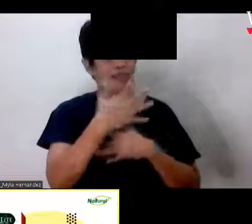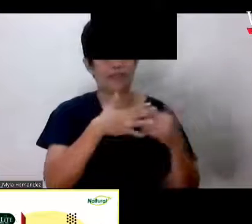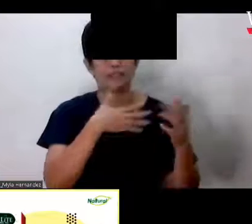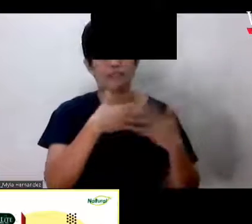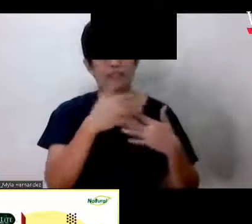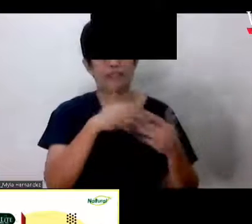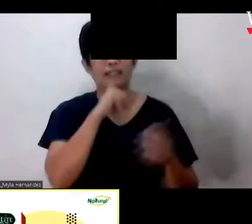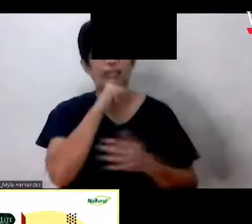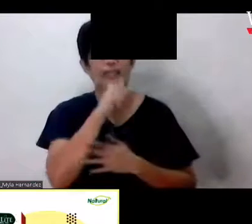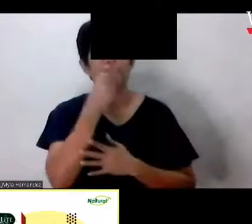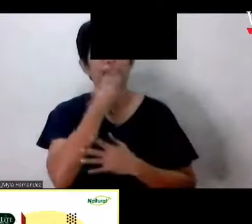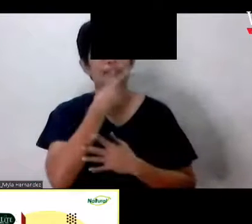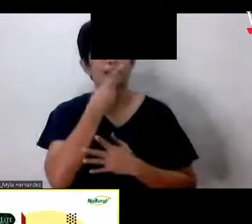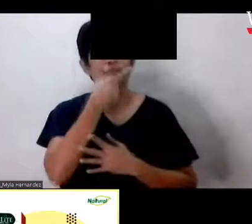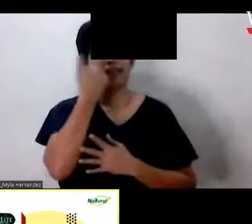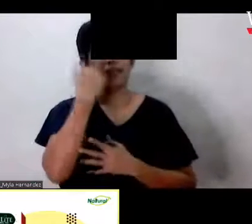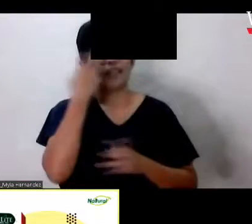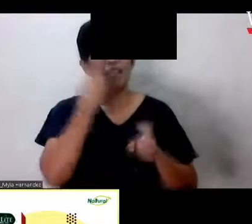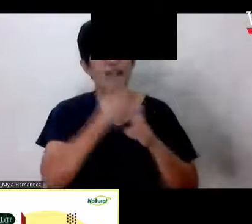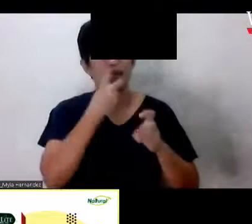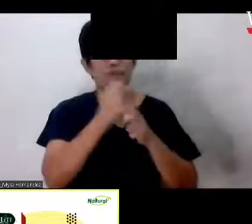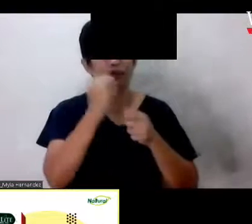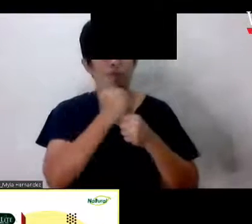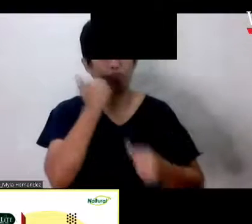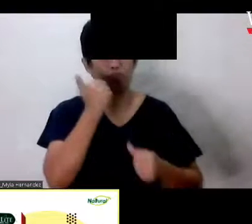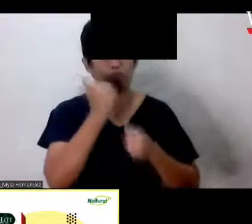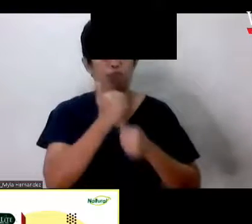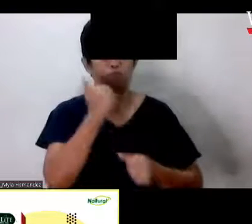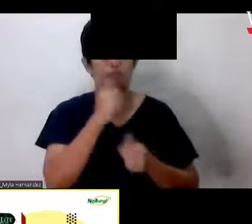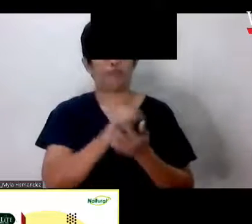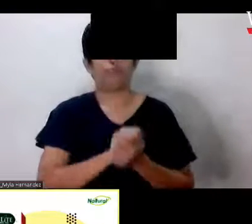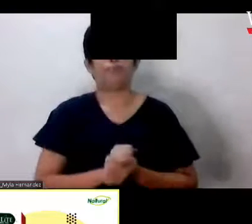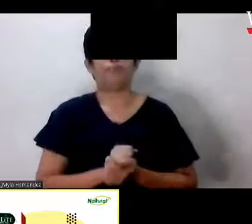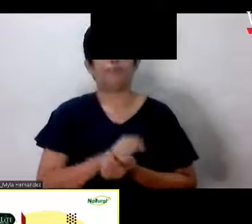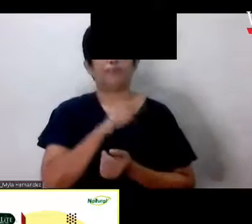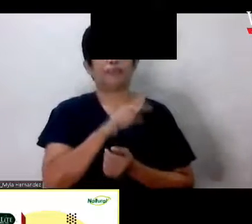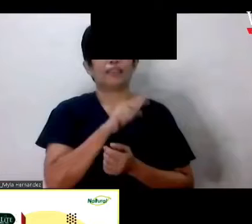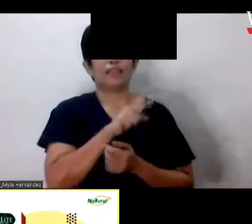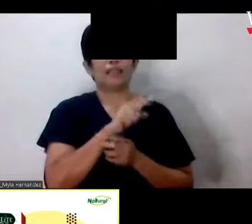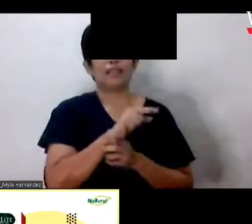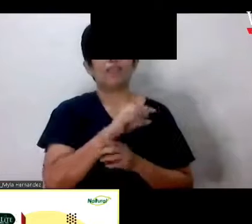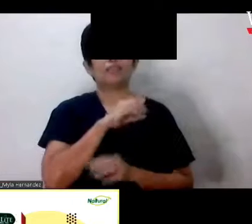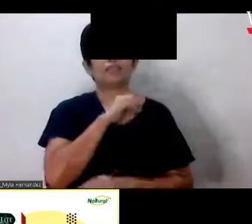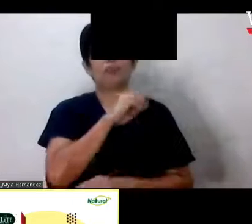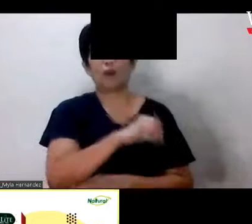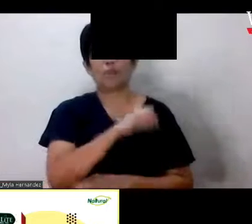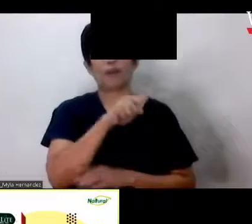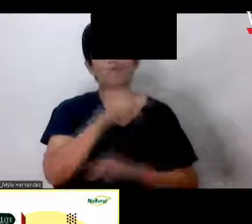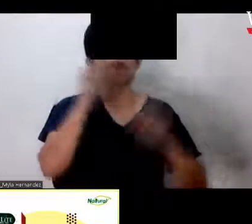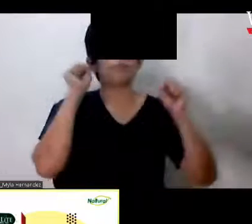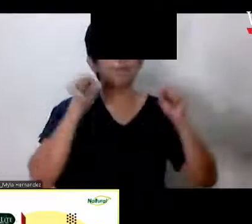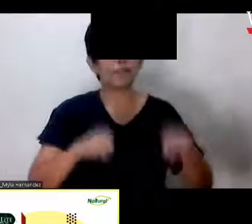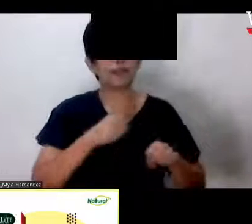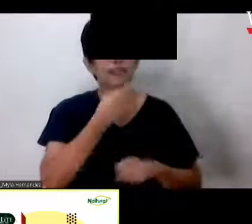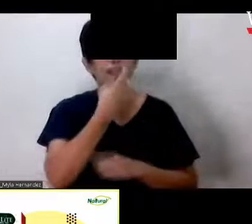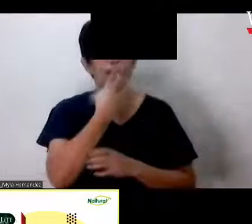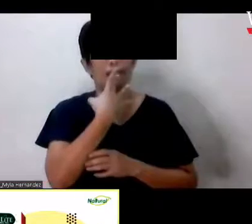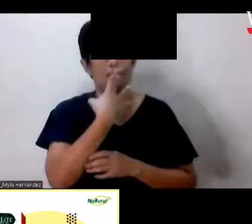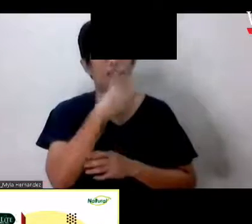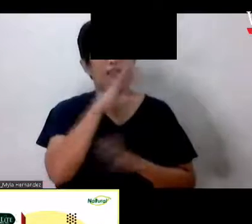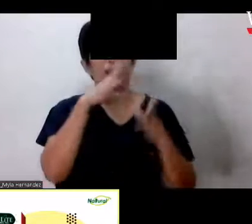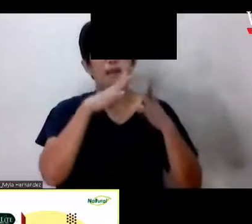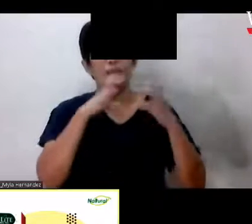Kasi nahirapan daw siya magdumi Sister Nitz Sobrang-sobrang pwedeng inumin ang